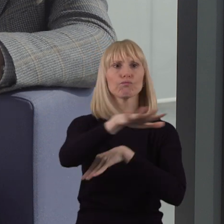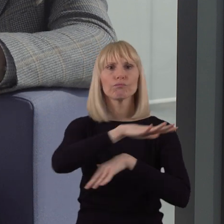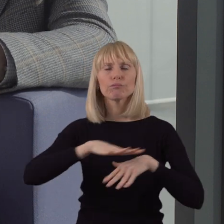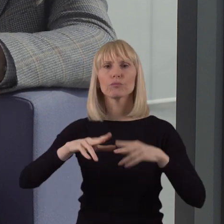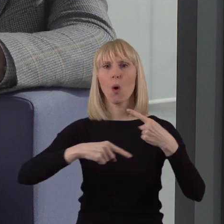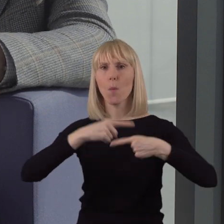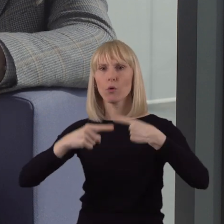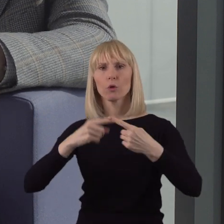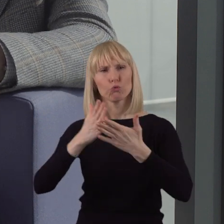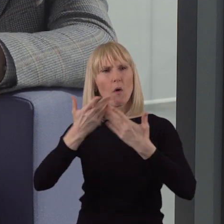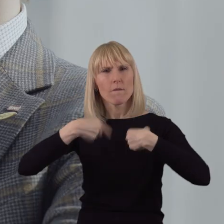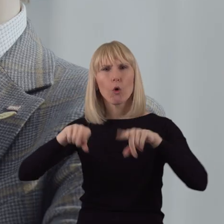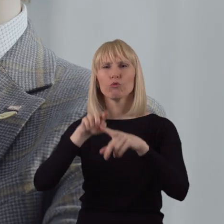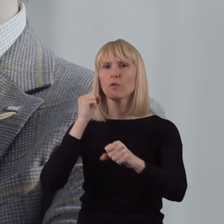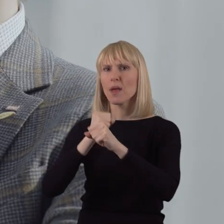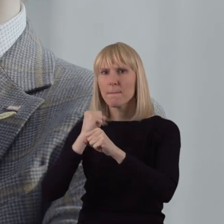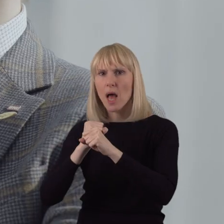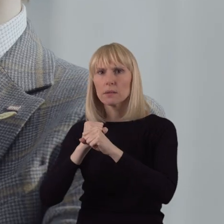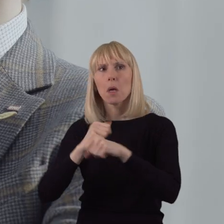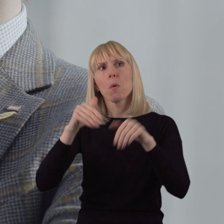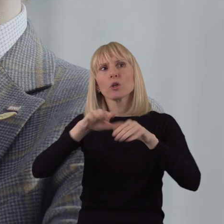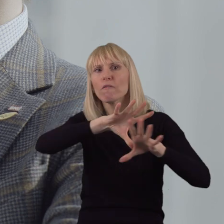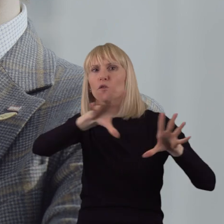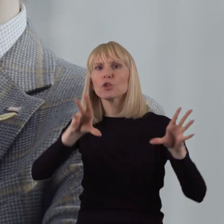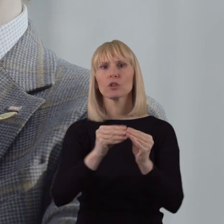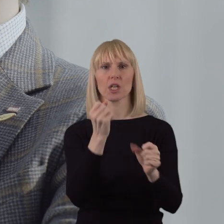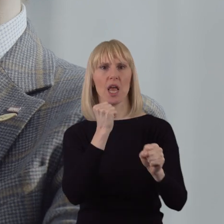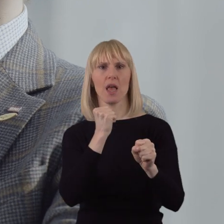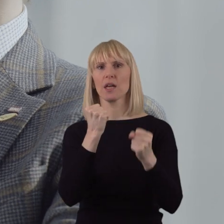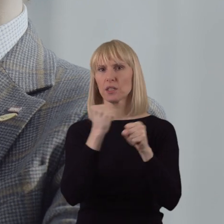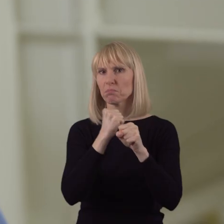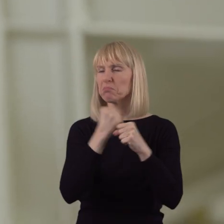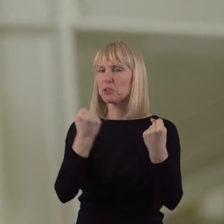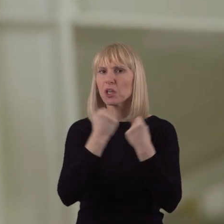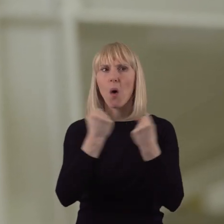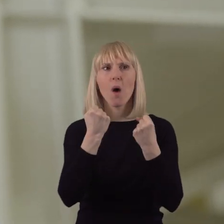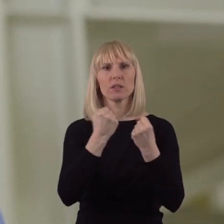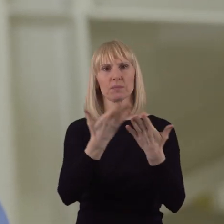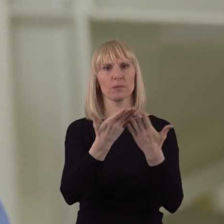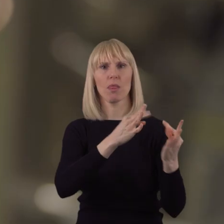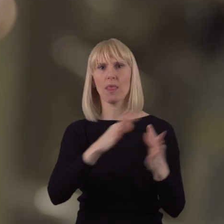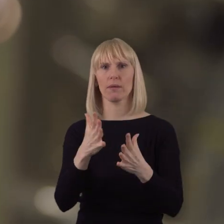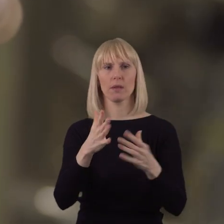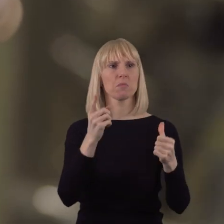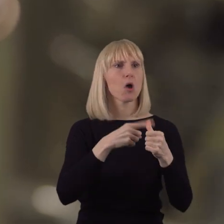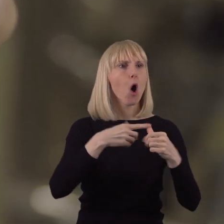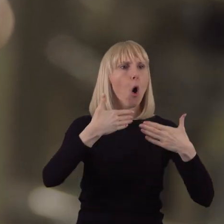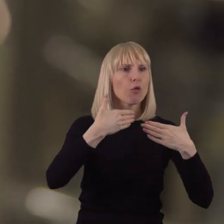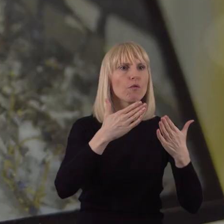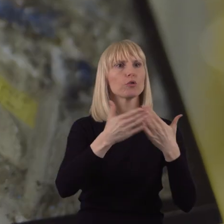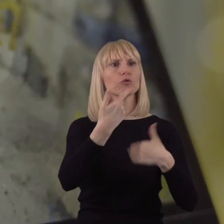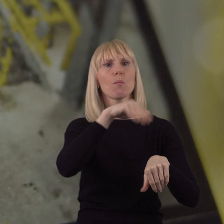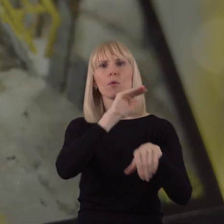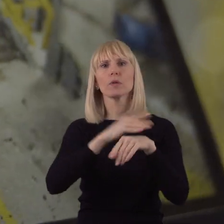wykonuje swoje czynności, może wszystkie swoje zadania wykonać od ręki w tym miejscu, w którym się znajduje. Może otworzyć pozwolenie na pracę,